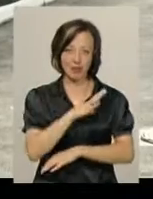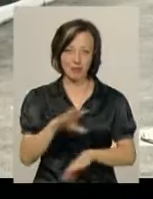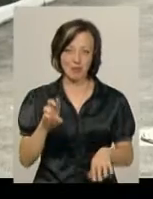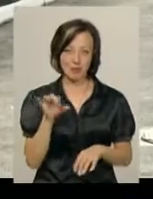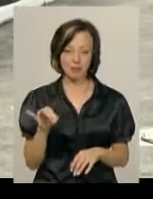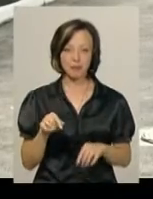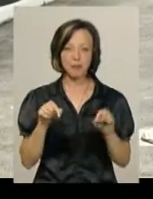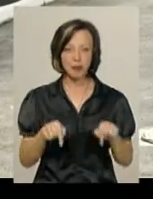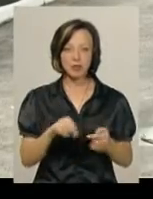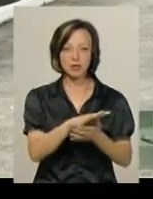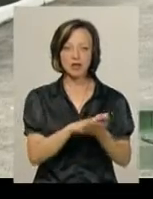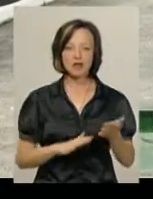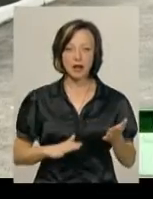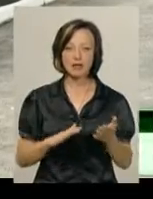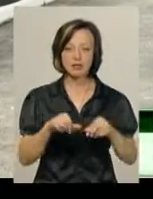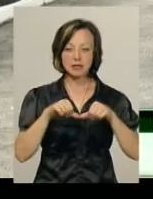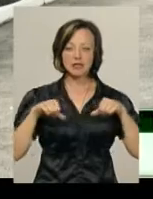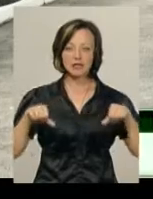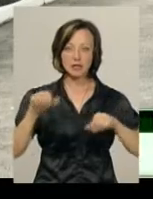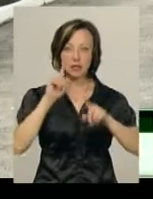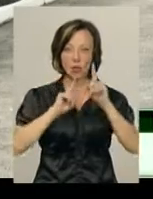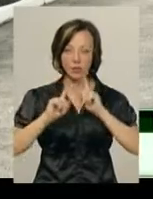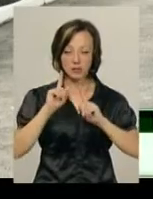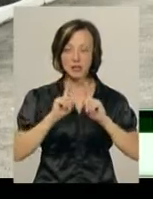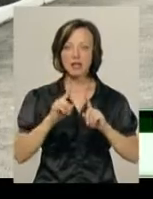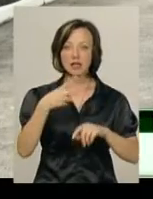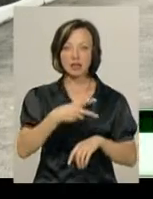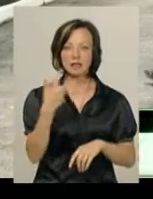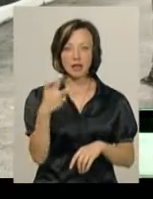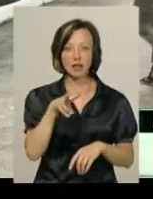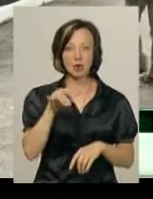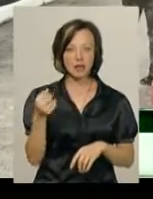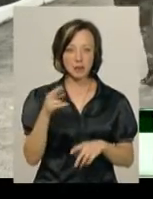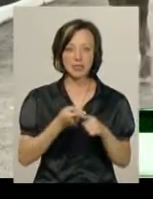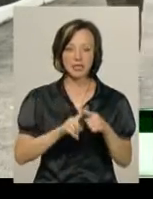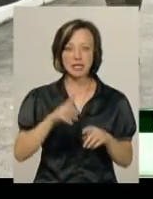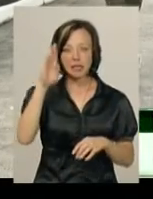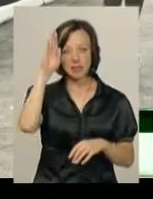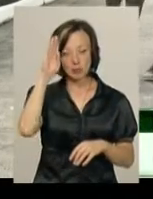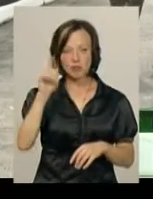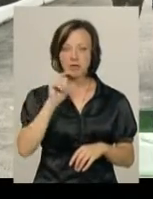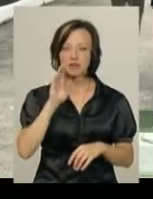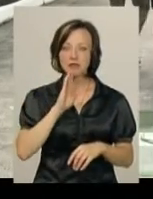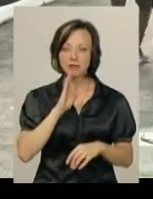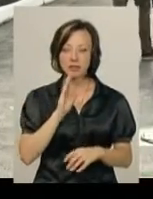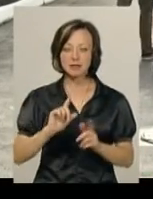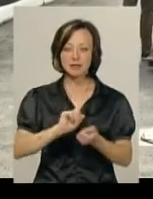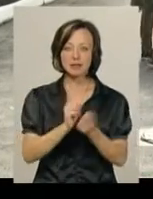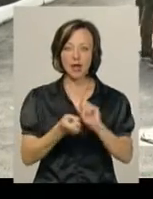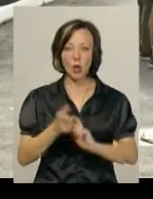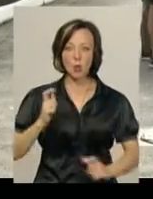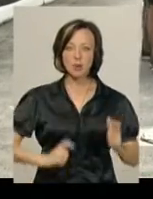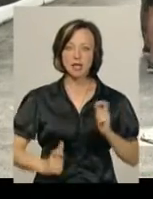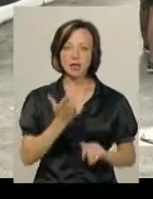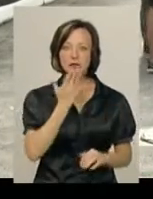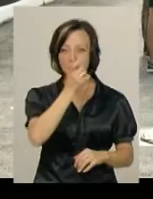Саме ось тут триває наразі засідання мандатної комісії. І 23 липня ось ці дівчата та хлопці стануть курсантами Національної